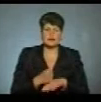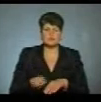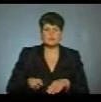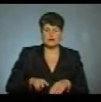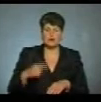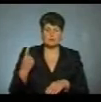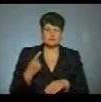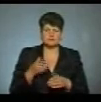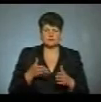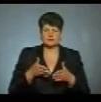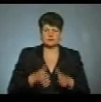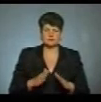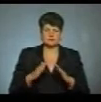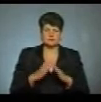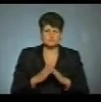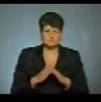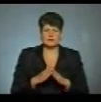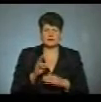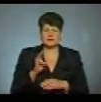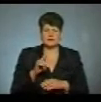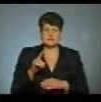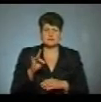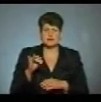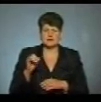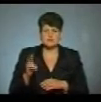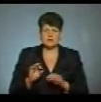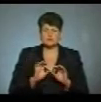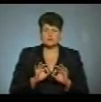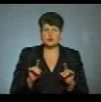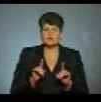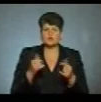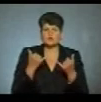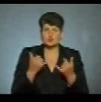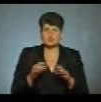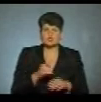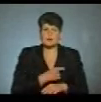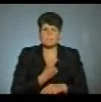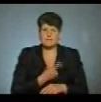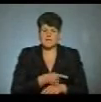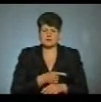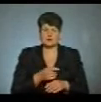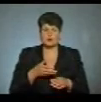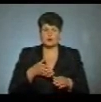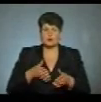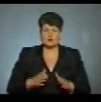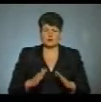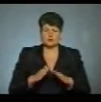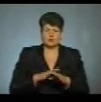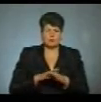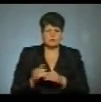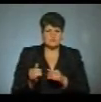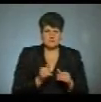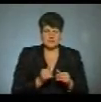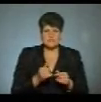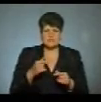директора обласного перинатального центру, мати і дитина Надія Заріцька розповідає, що на сьогодні медики перинатального центру повністю забезпечені